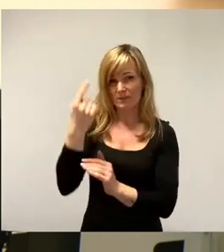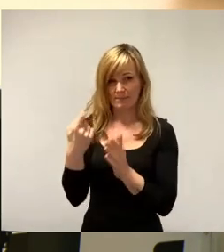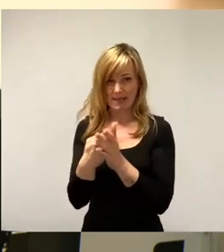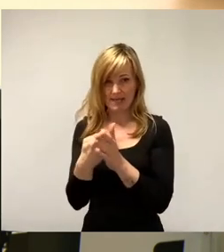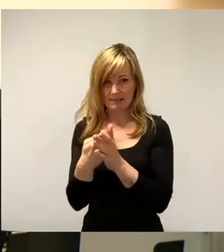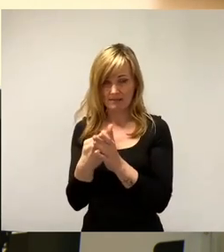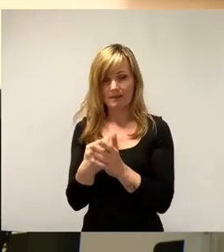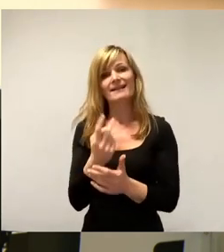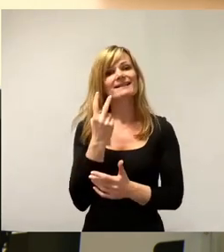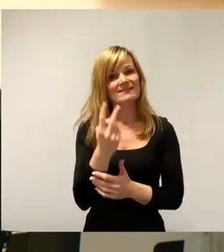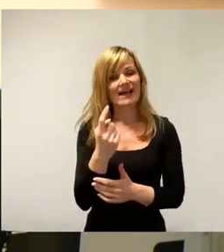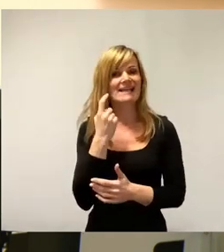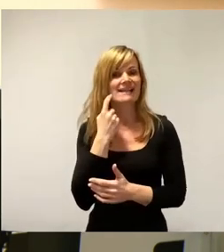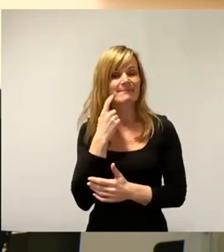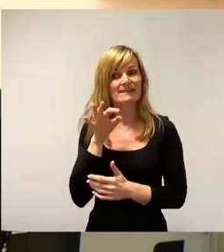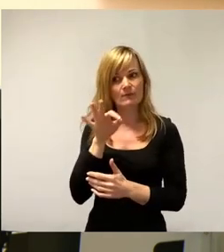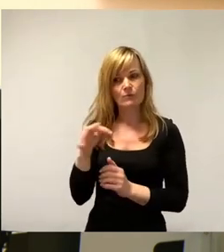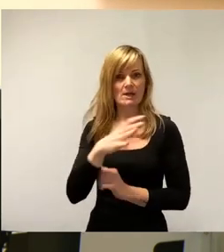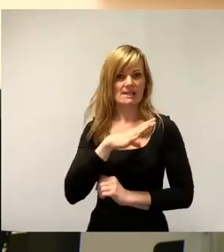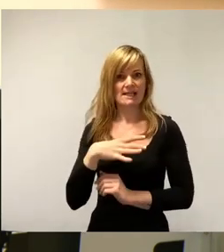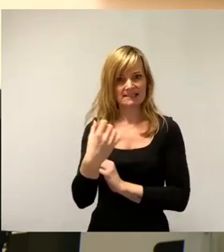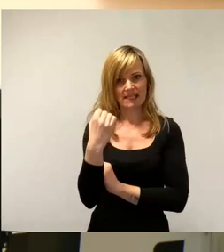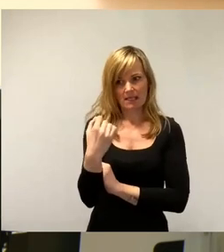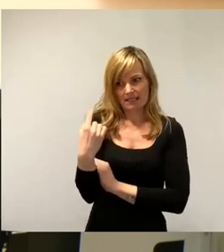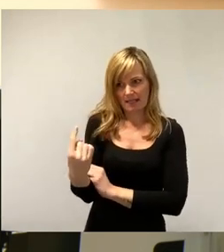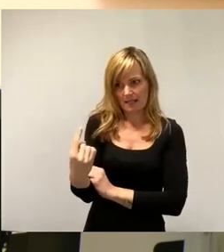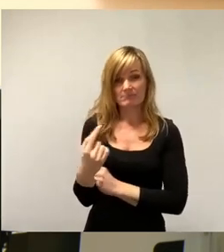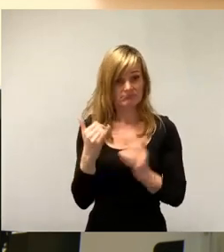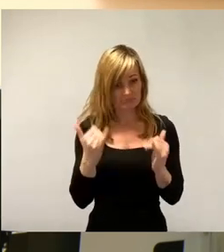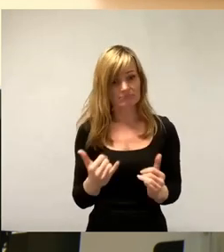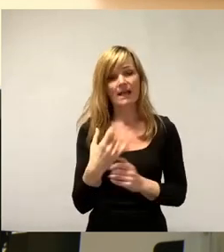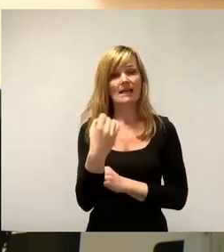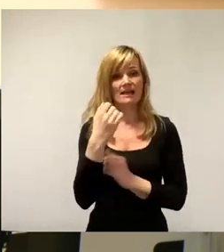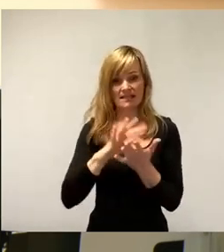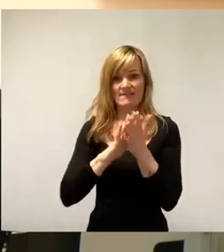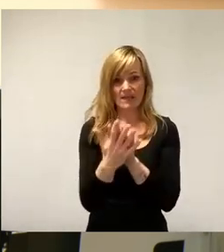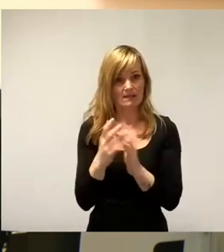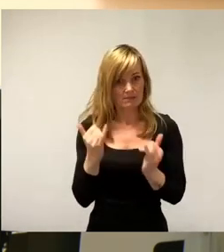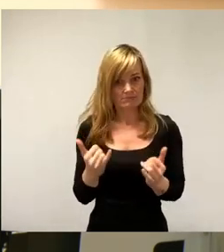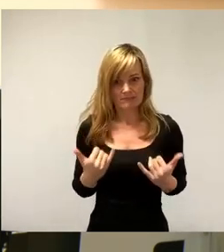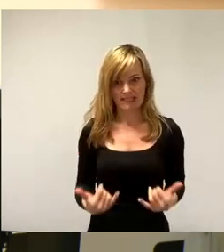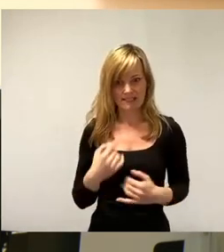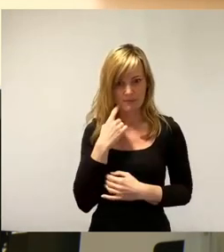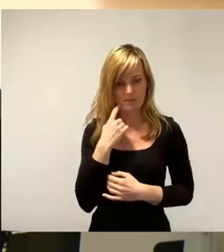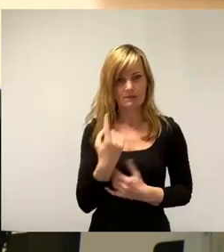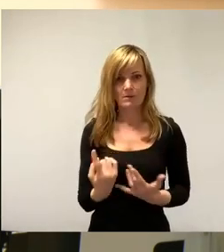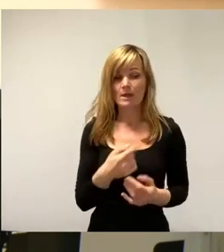auch für die Sachsenenergie selber, denn wir sind in der Energiewende und bevor sich Menschen entscheiden, selber sozusagen